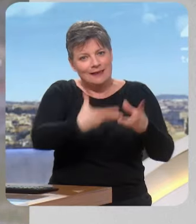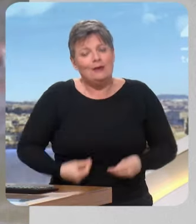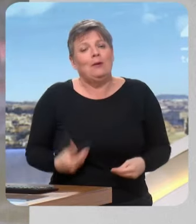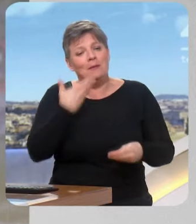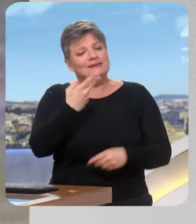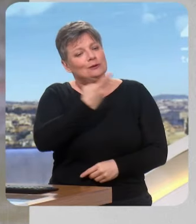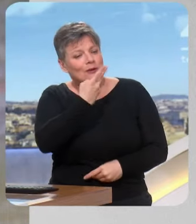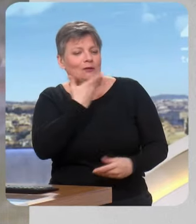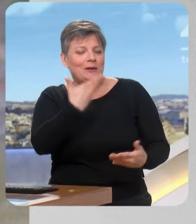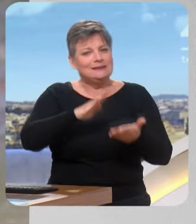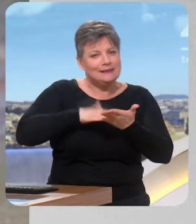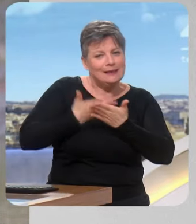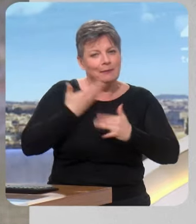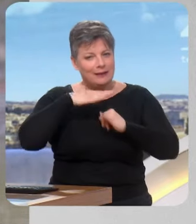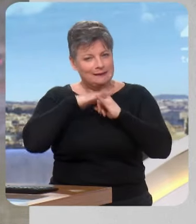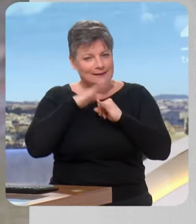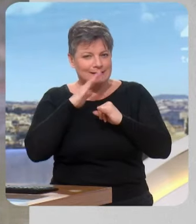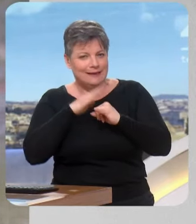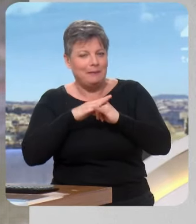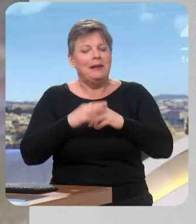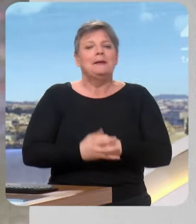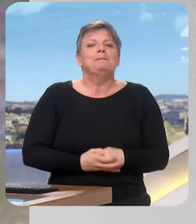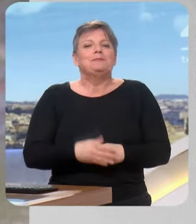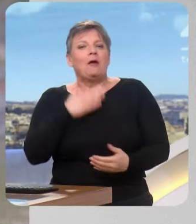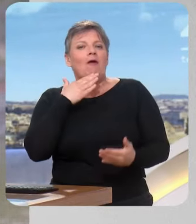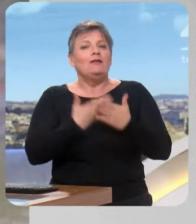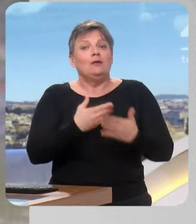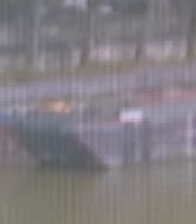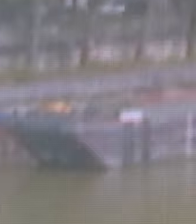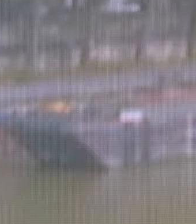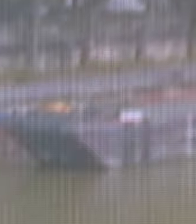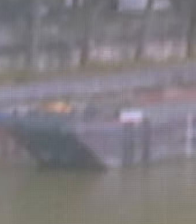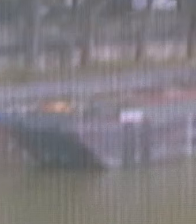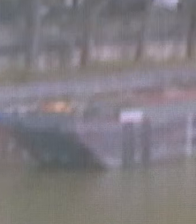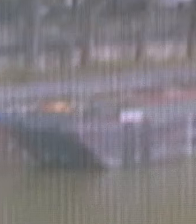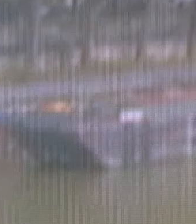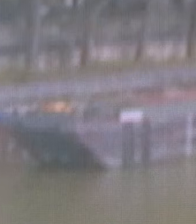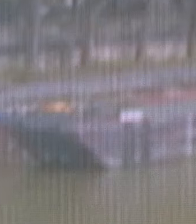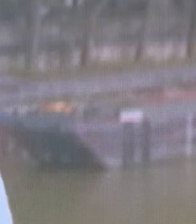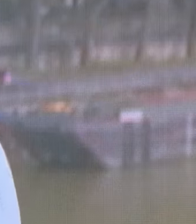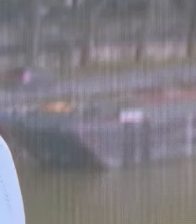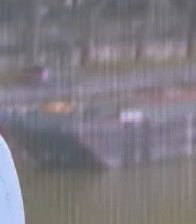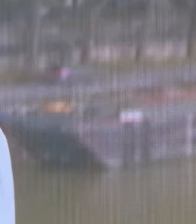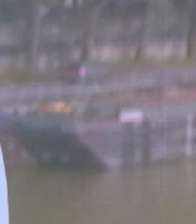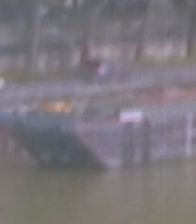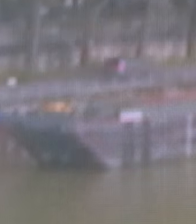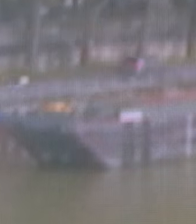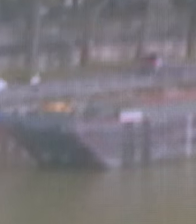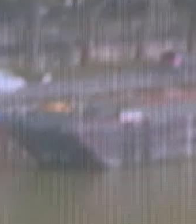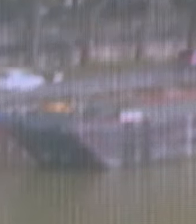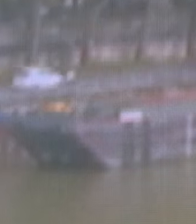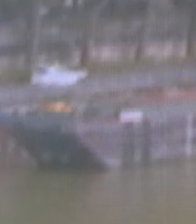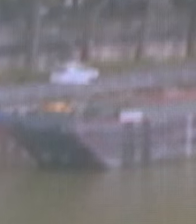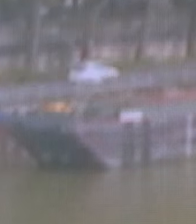à tous les deux. Merci également à Isabelle Lombard pour la traduction en landessine. Je retiens quand même la bonne nouvelle, la hausse des prix qui est dernière. Nous et l'inflation à deux